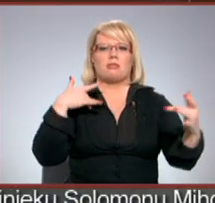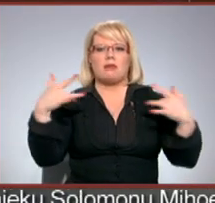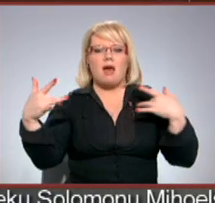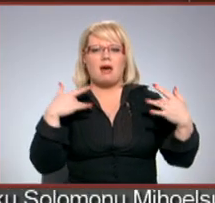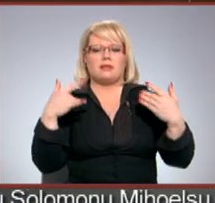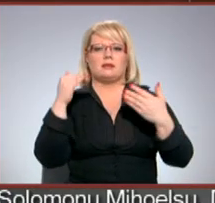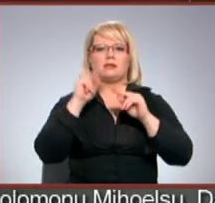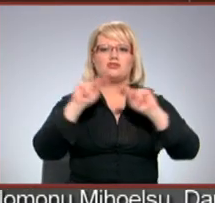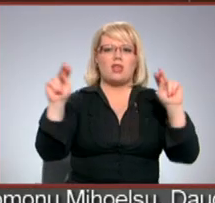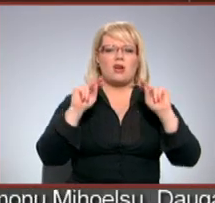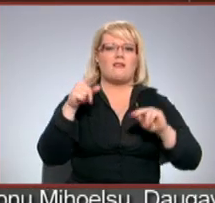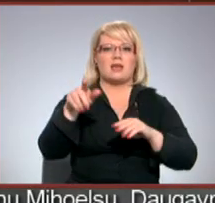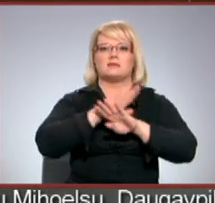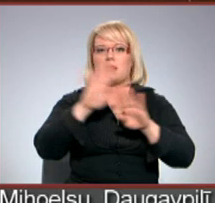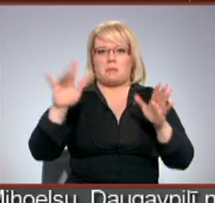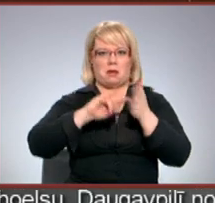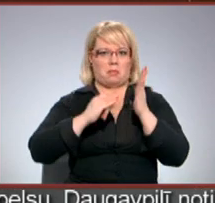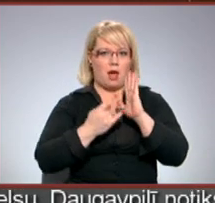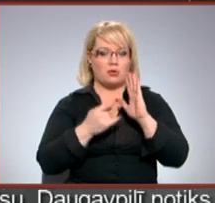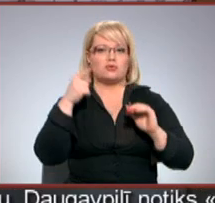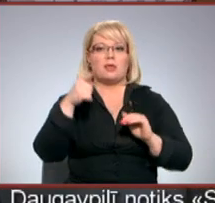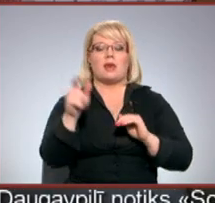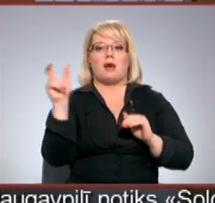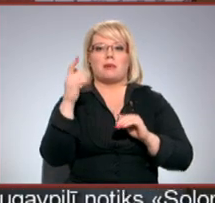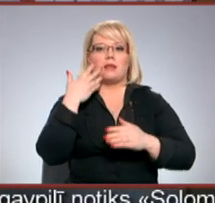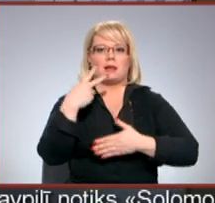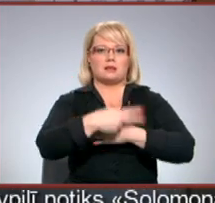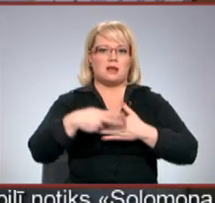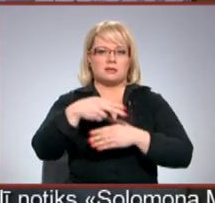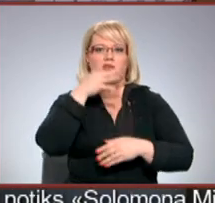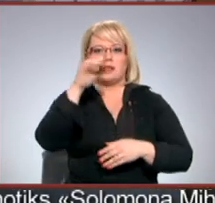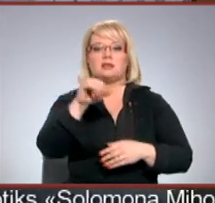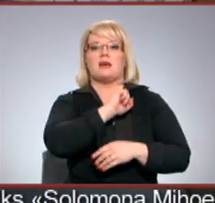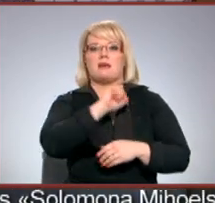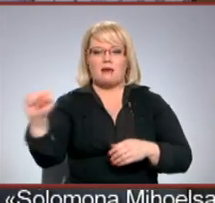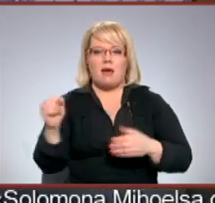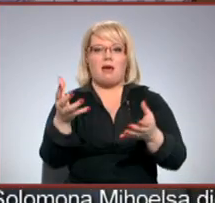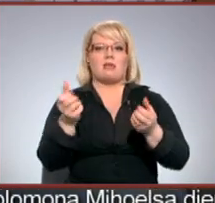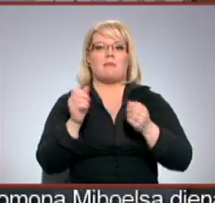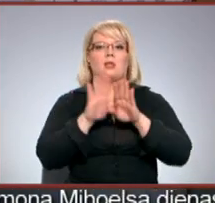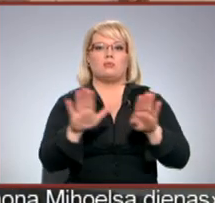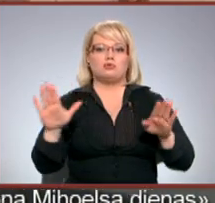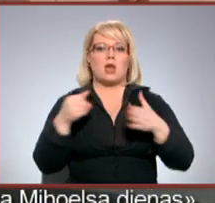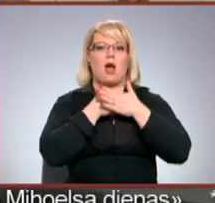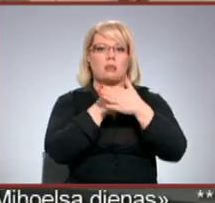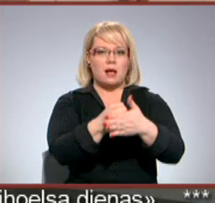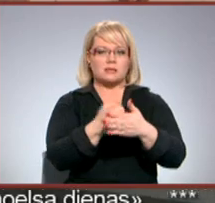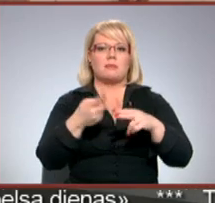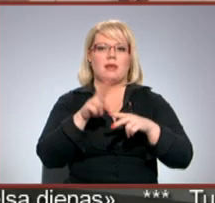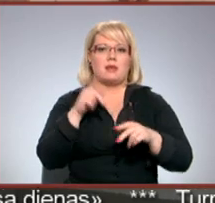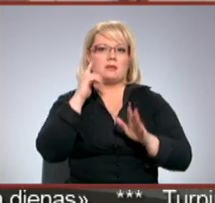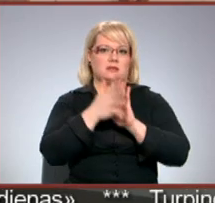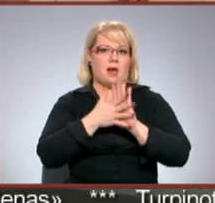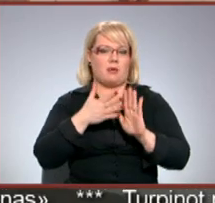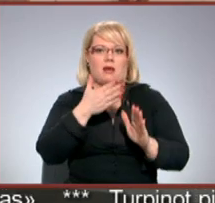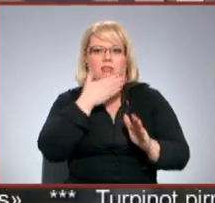scenografija, tas nebija plānots. Tad nebrīdī, kad dzelsteļš teica jā, ņemiet muzeju, atbalstīsim, tad es sapratu,